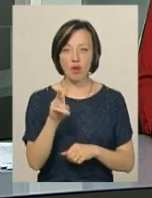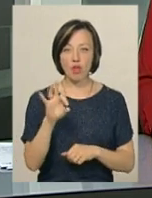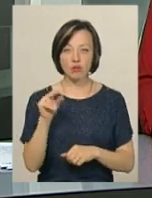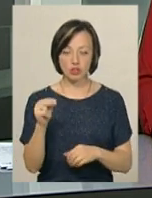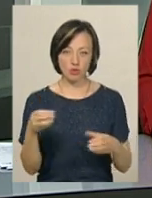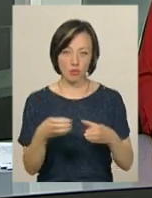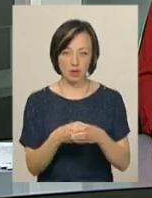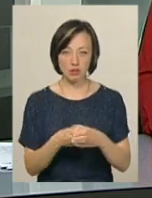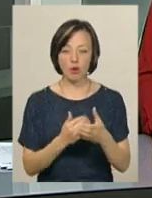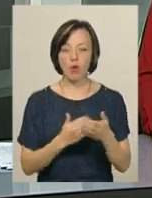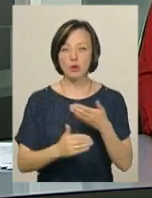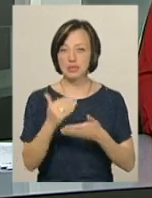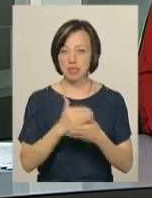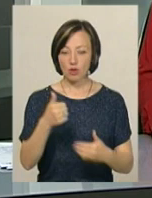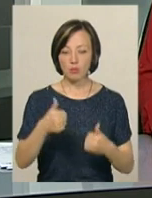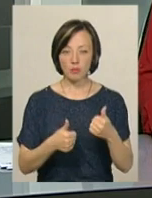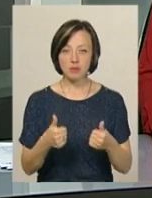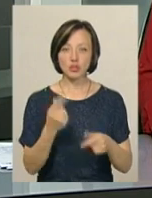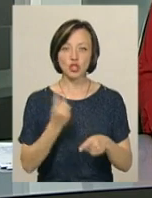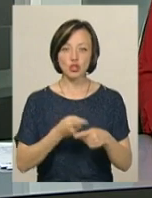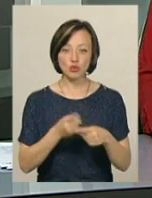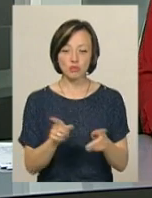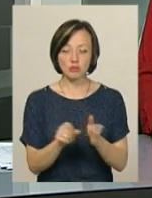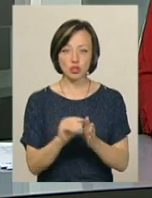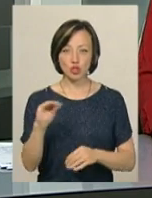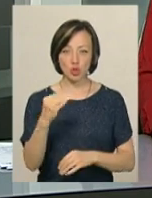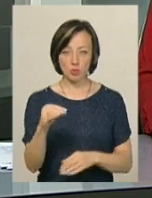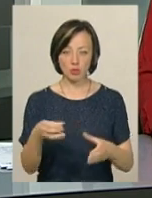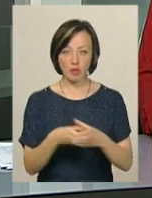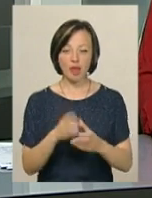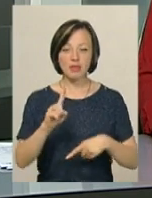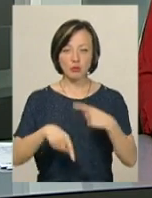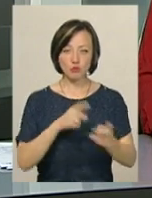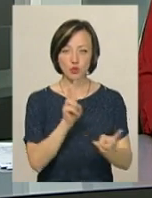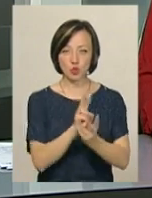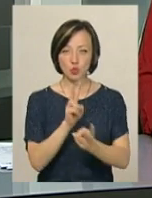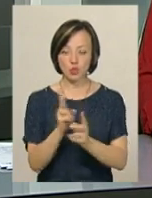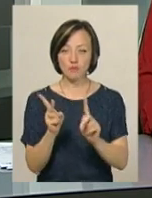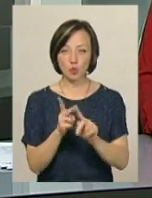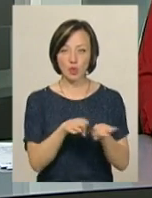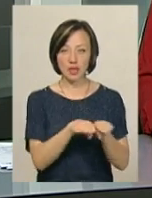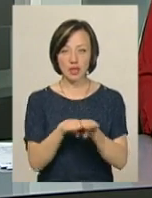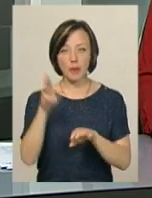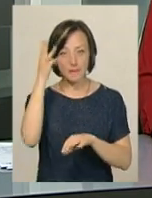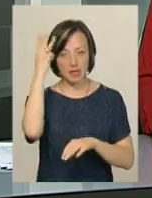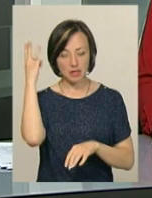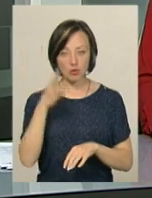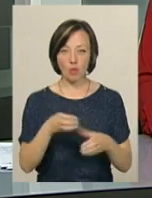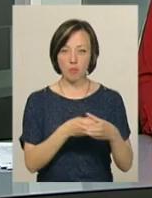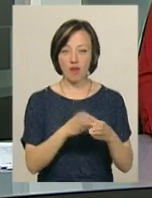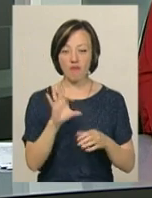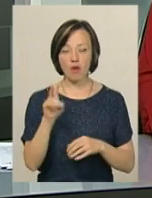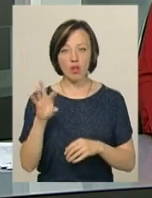агробізнес, який в останньому матчі зіграв у ніччію з житомирським поліссям. Наступні зустрічі в другій лізі хмельницького «Поділля» і